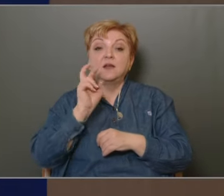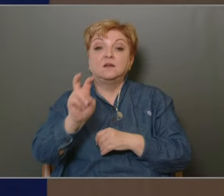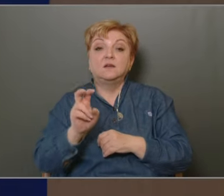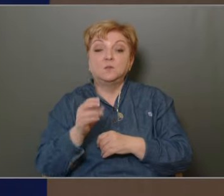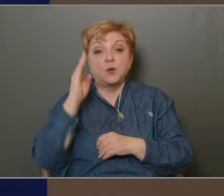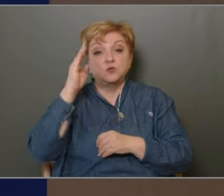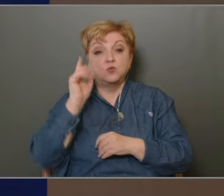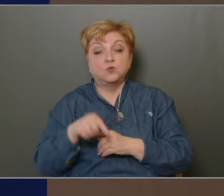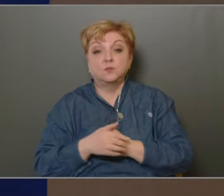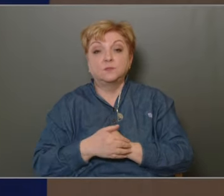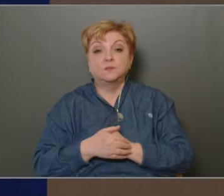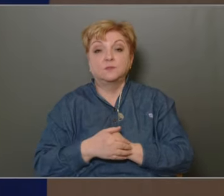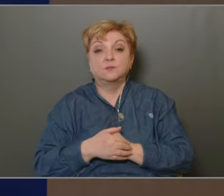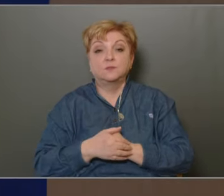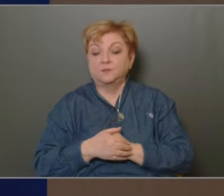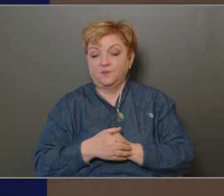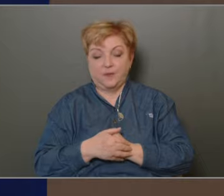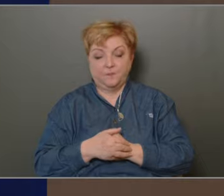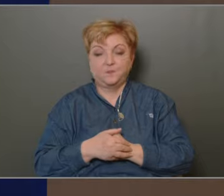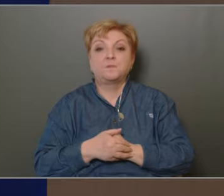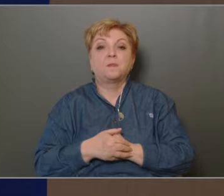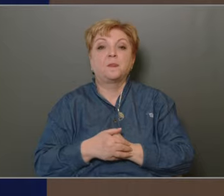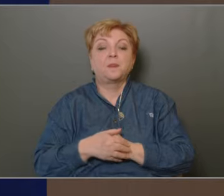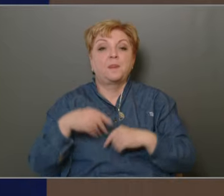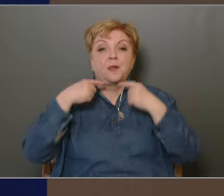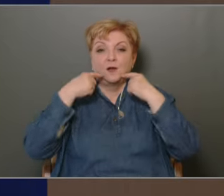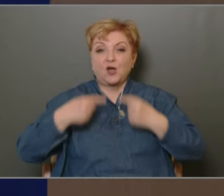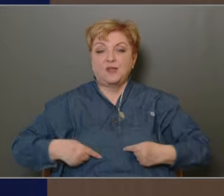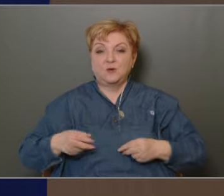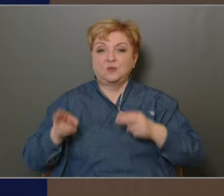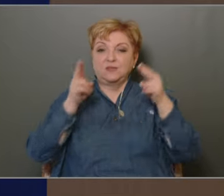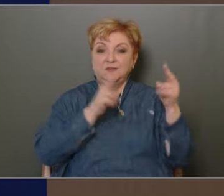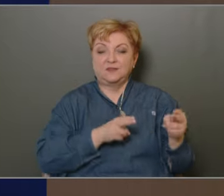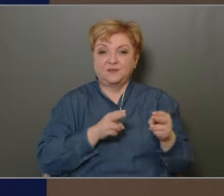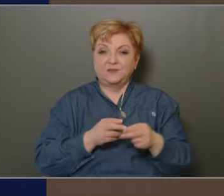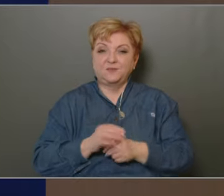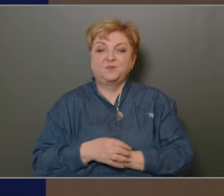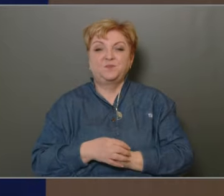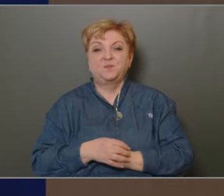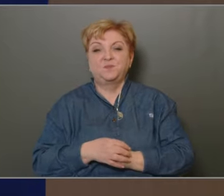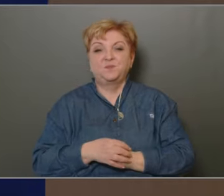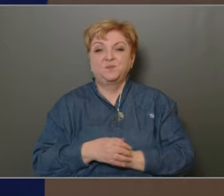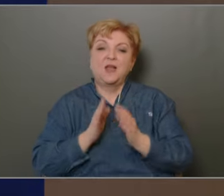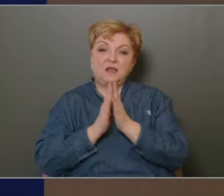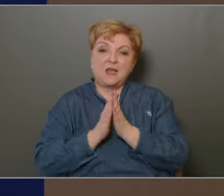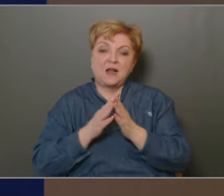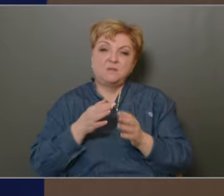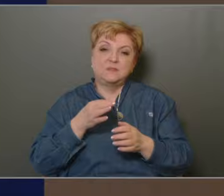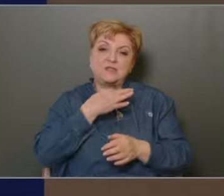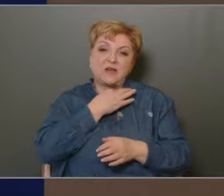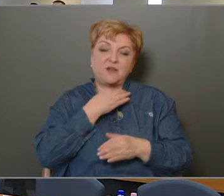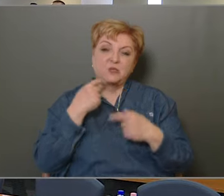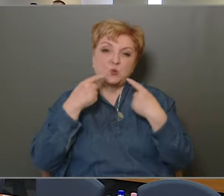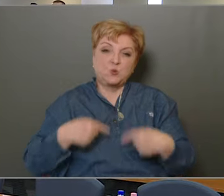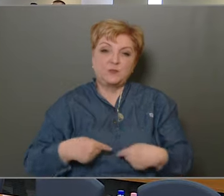parancsdokul? Nem. Akkor határozathozat arra kerül sor. Egyszerű többséggel kell döntenünk. Kérem, döntsünk.